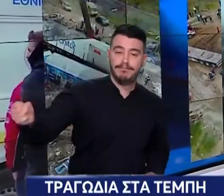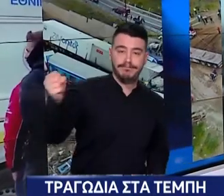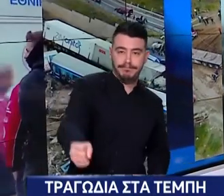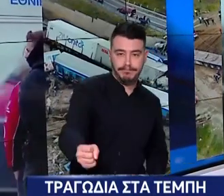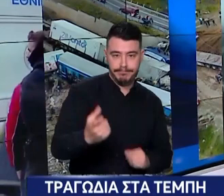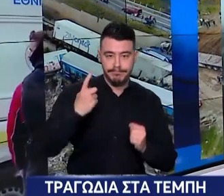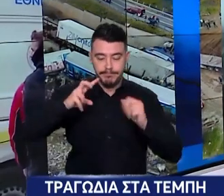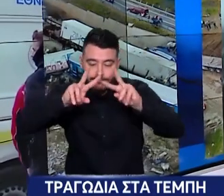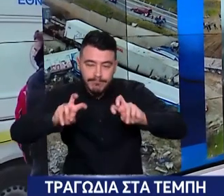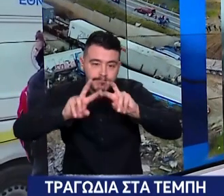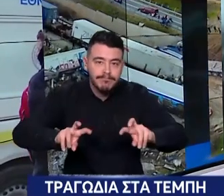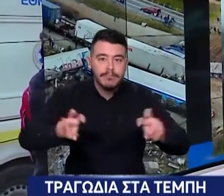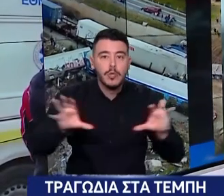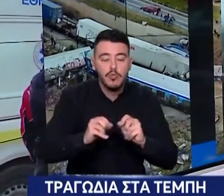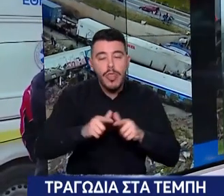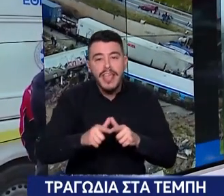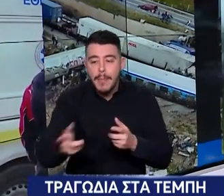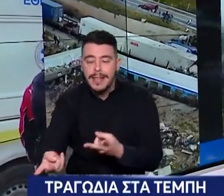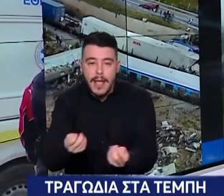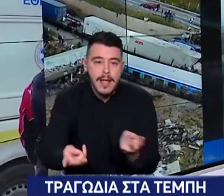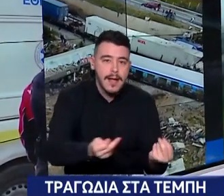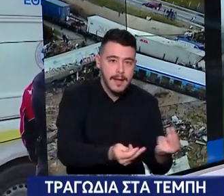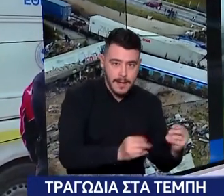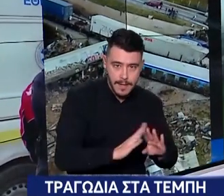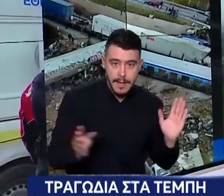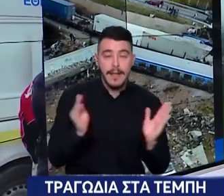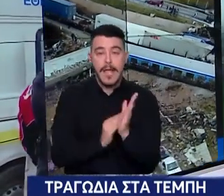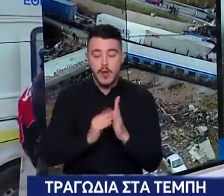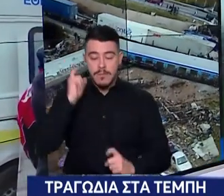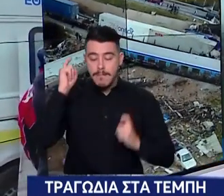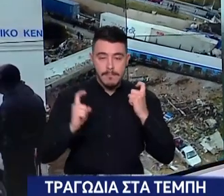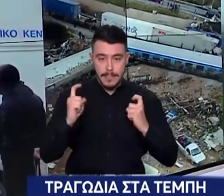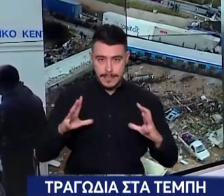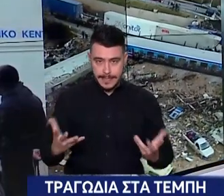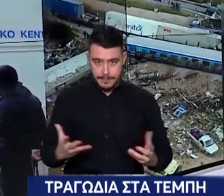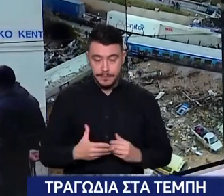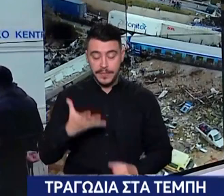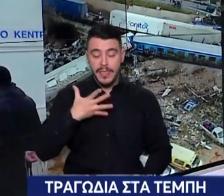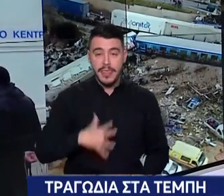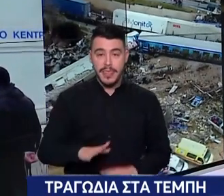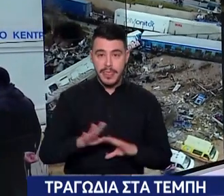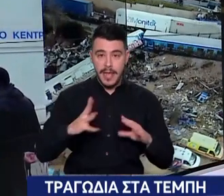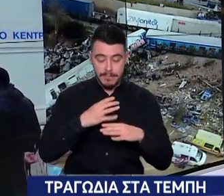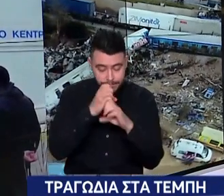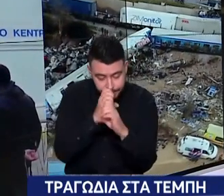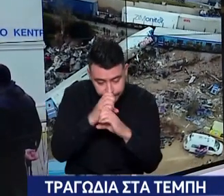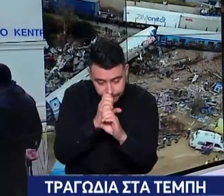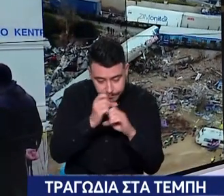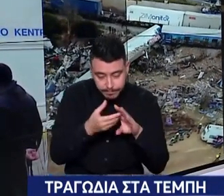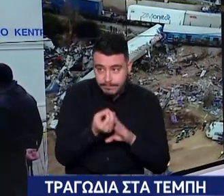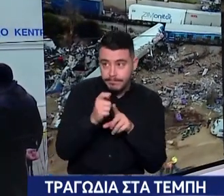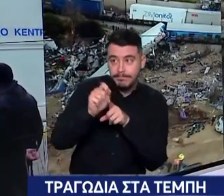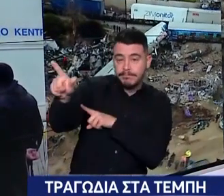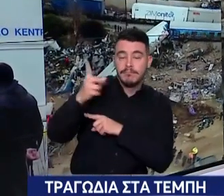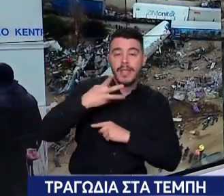Πολυτεχνείο και εξετάζει και δύο ακόμη κινήσεις. Ποιες είναι αυτές οι κινήσεις. Να στείλει βιολογικό υλικό σε ειδικό εργαστήριο στον Καναδά